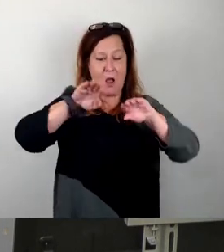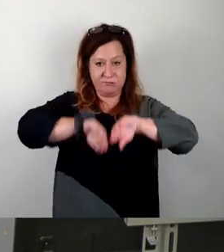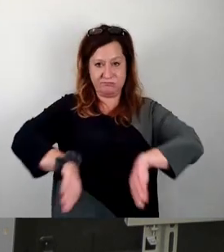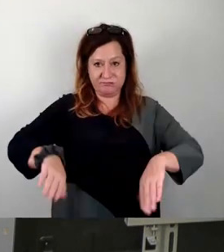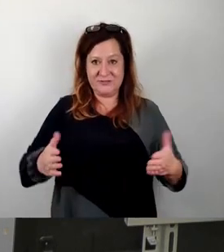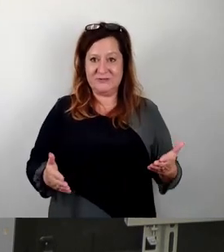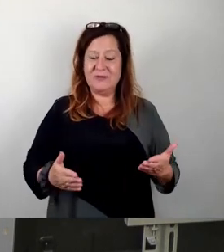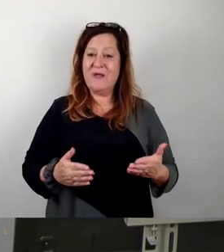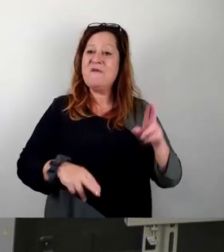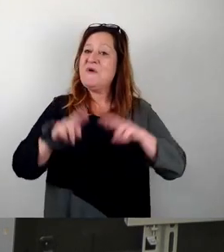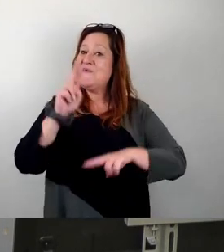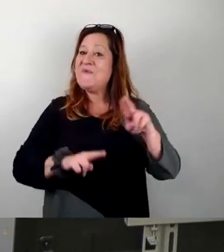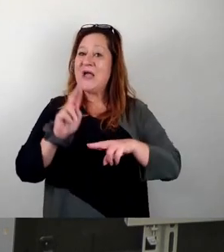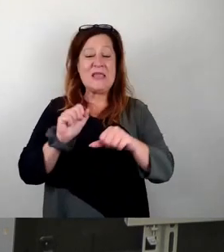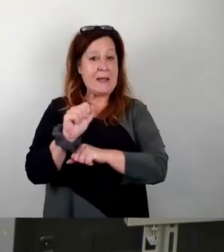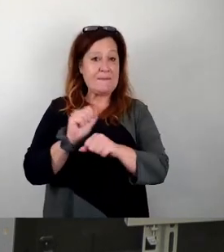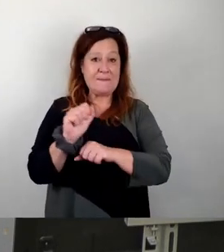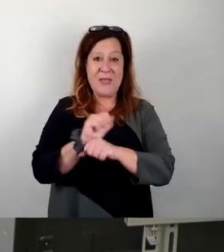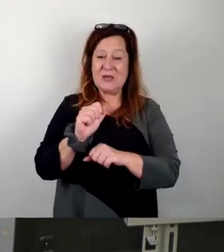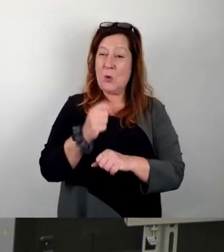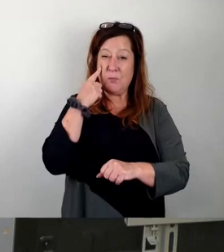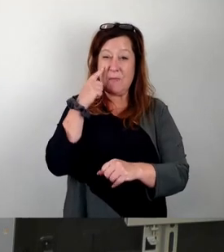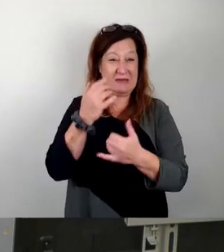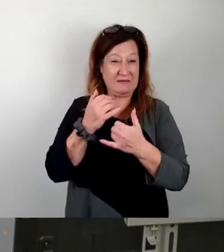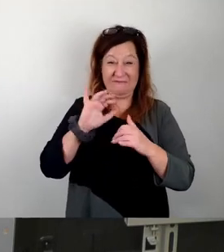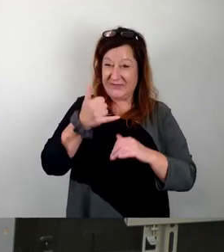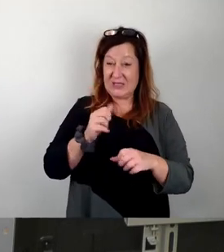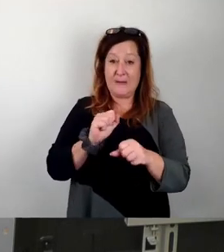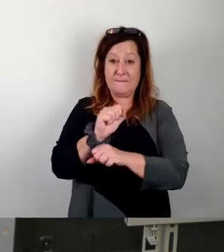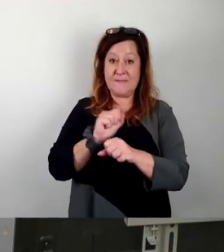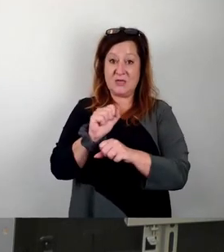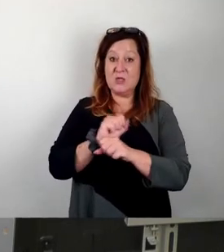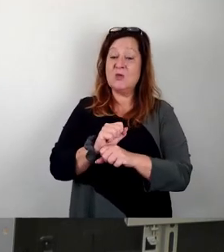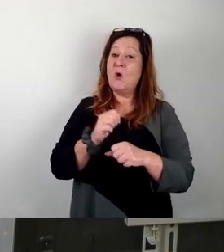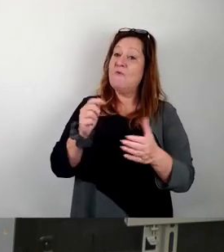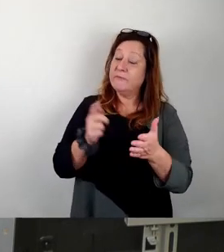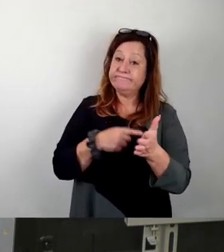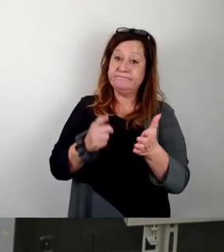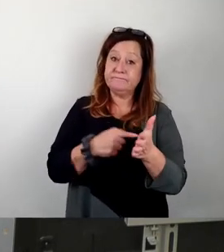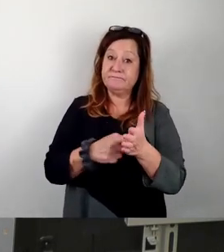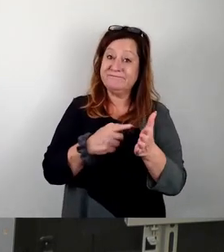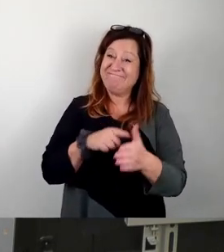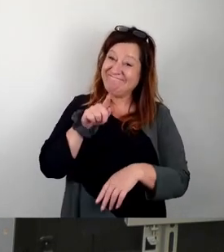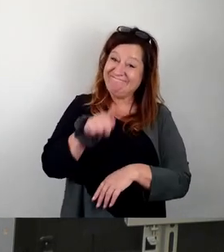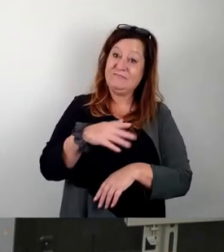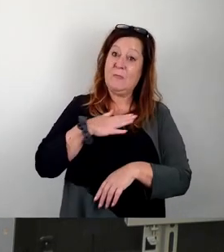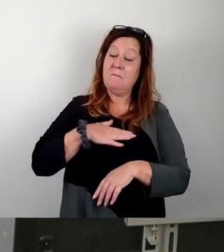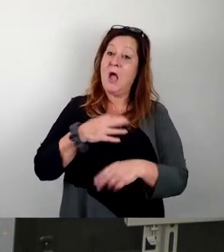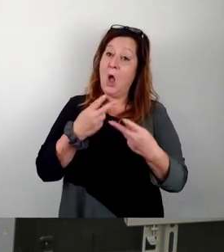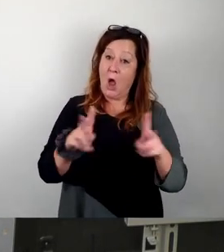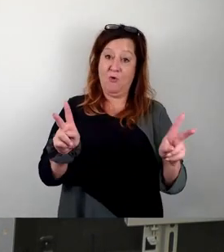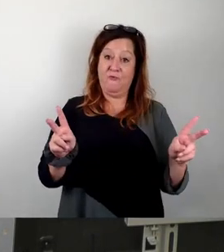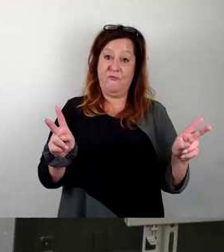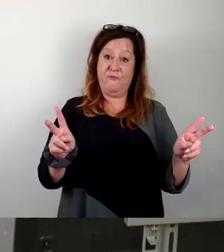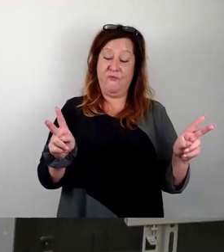Petitionen, im Moment ist weiterhin wieder eine Petition im Umlauf, die weiterhin fordert, dass das Bad geöffnet bleibt. Es gab